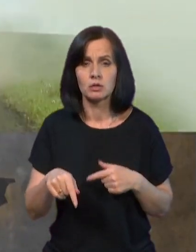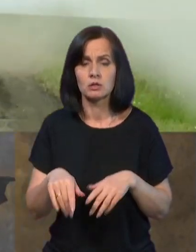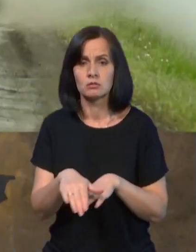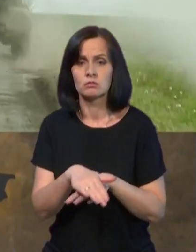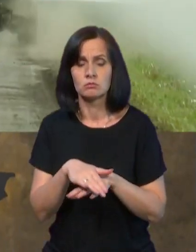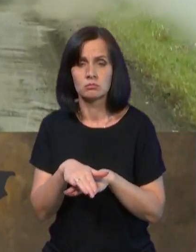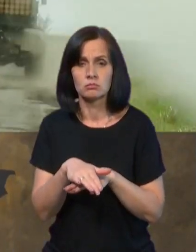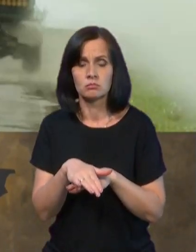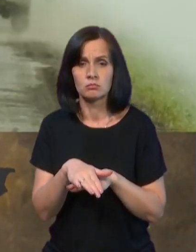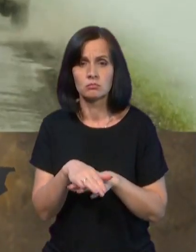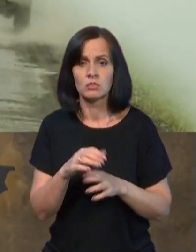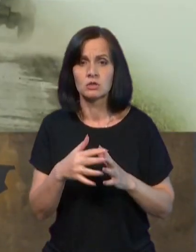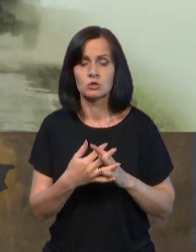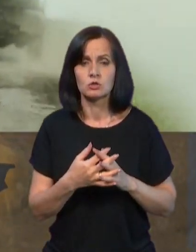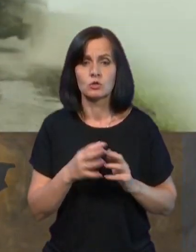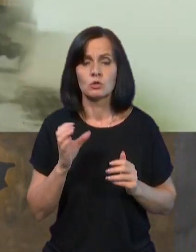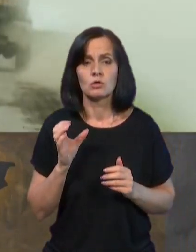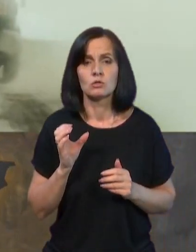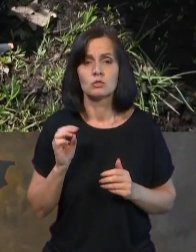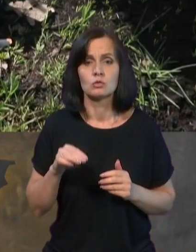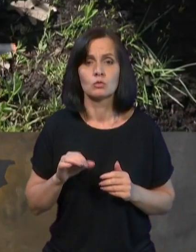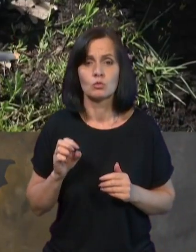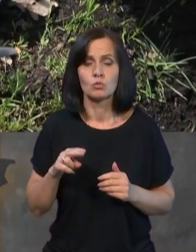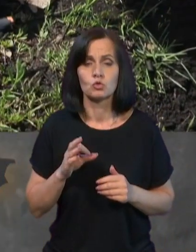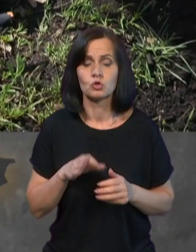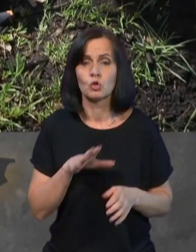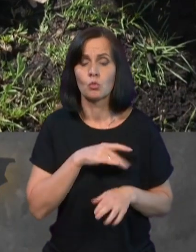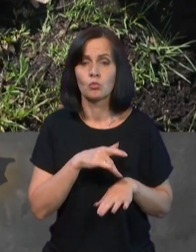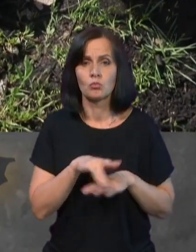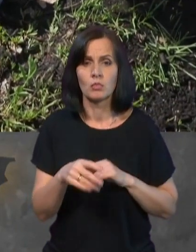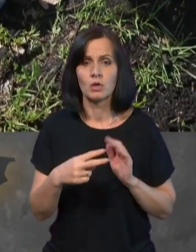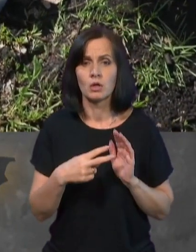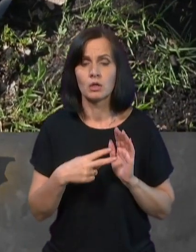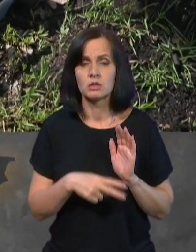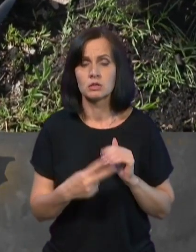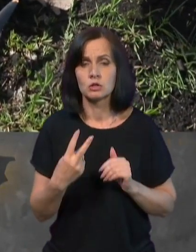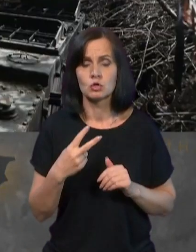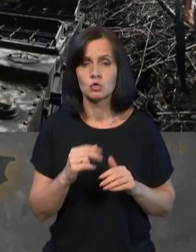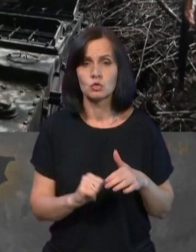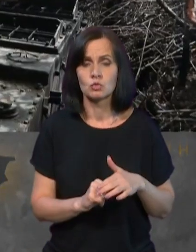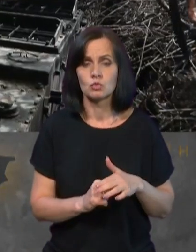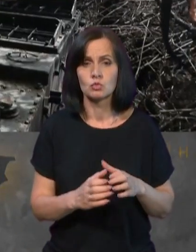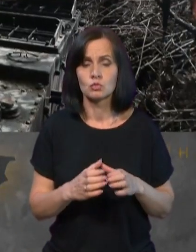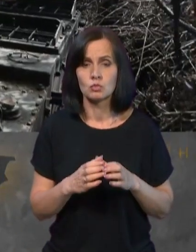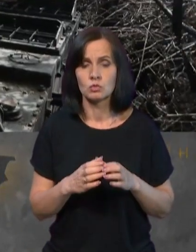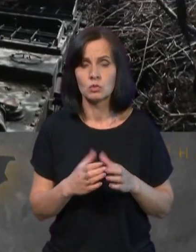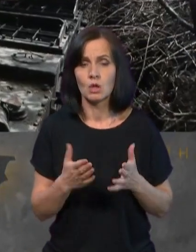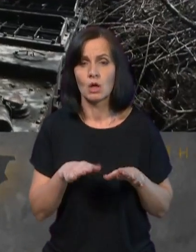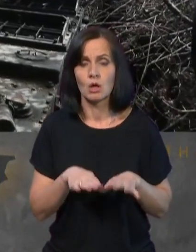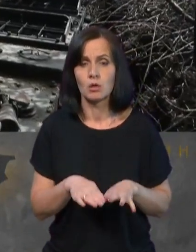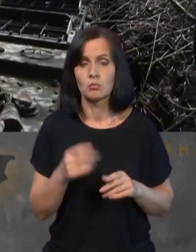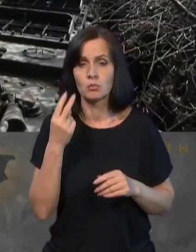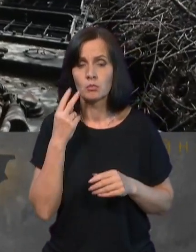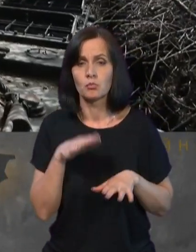з Бройними силами України була розтрощена так звана 72-га бригада місця постійної дислокації Оренбург, яка так само